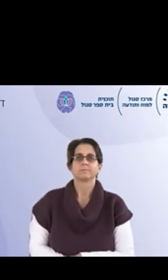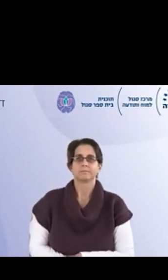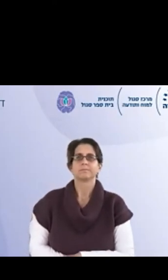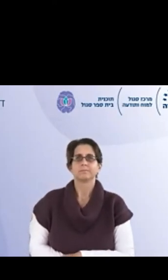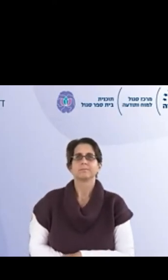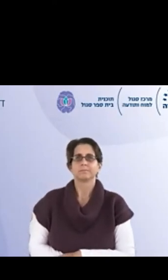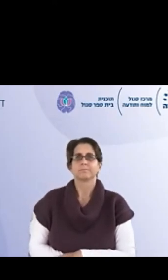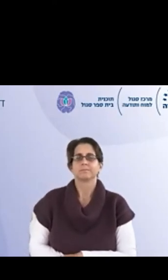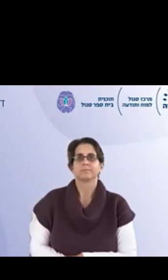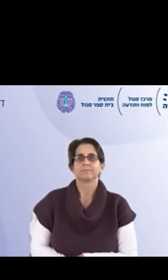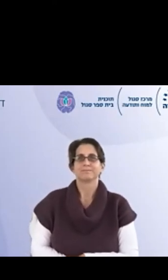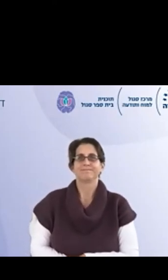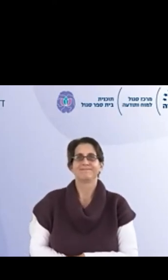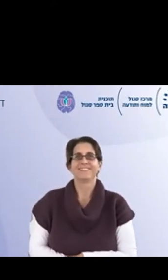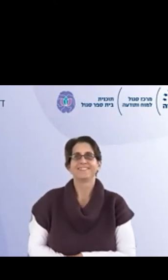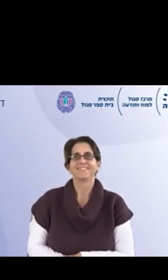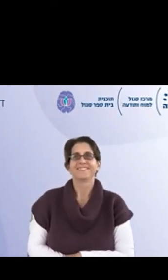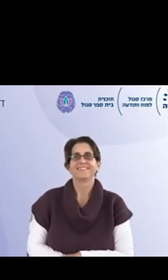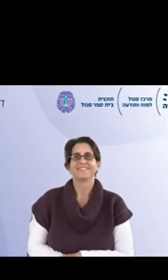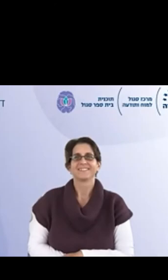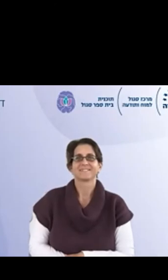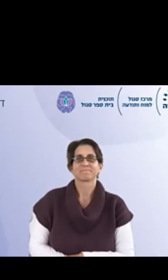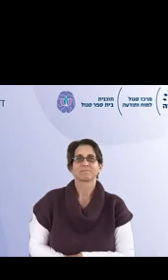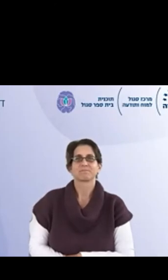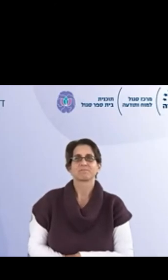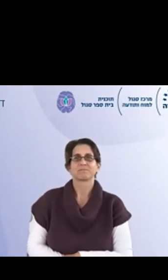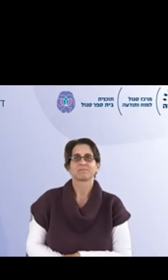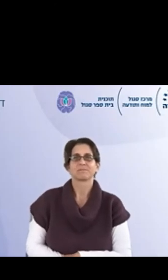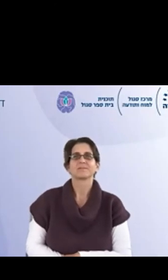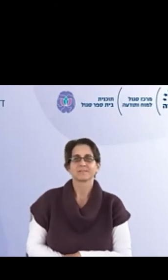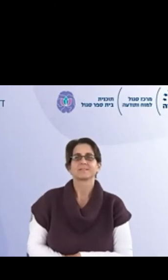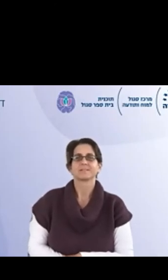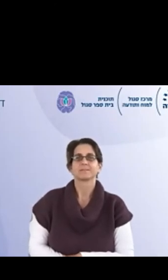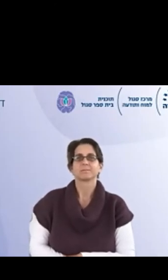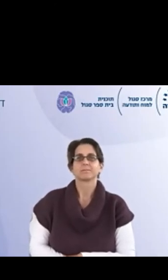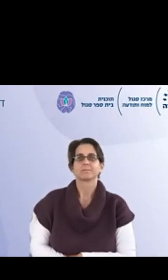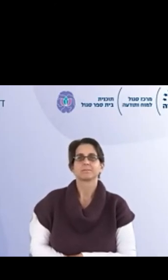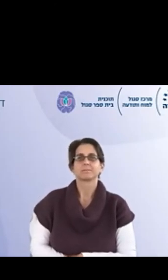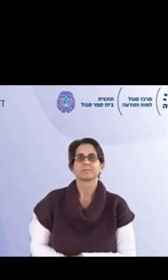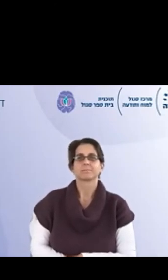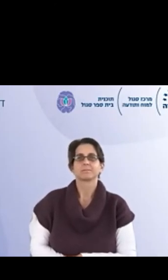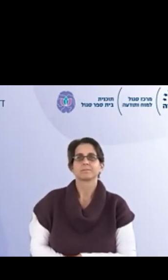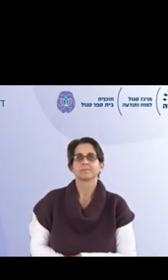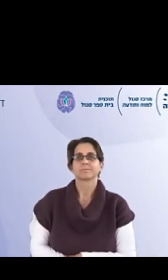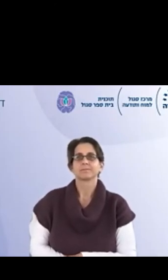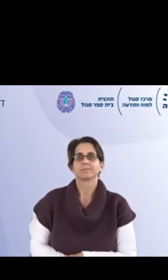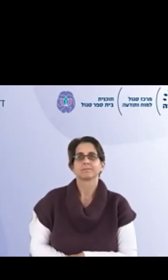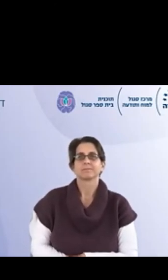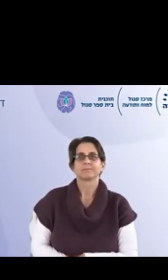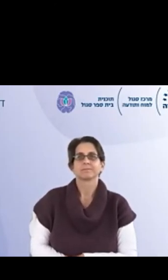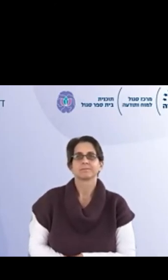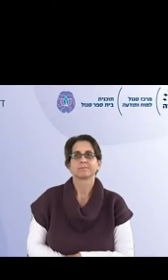שקומו לה בוקר טוב ביולוגי, אז עשינו קבוצת עצירה ונשימה, וכל יום בבוקר, בשיער בבוקר, נשלחת